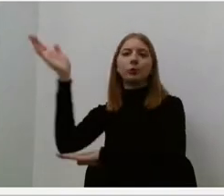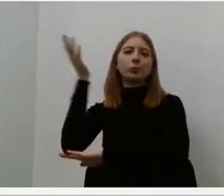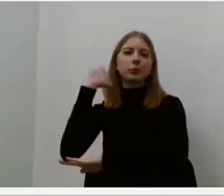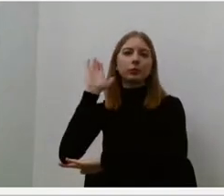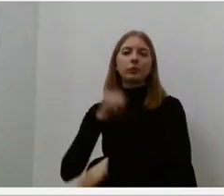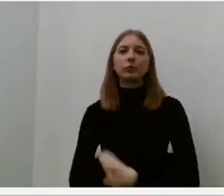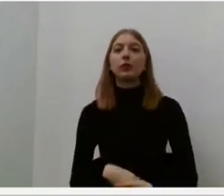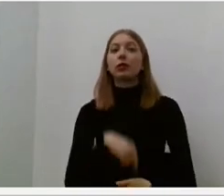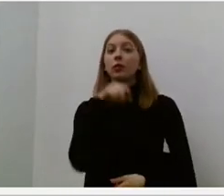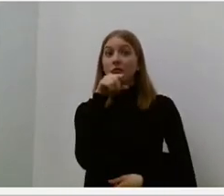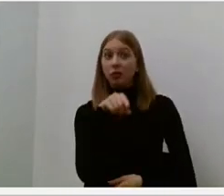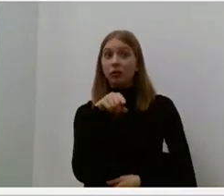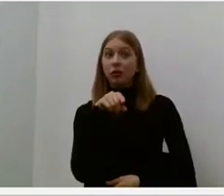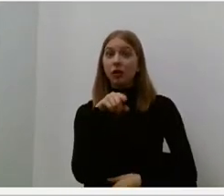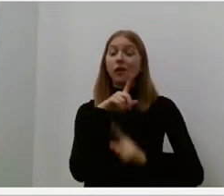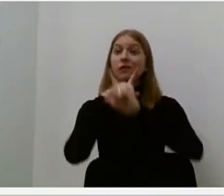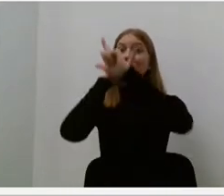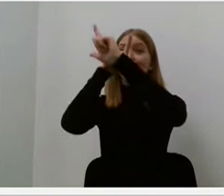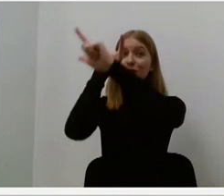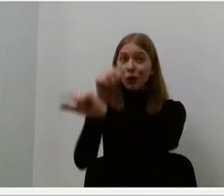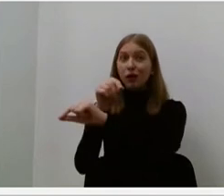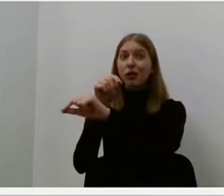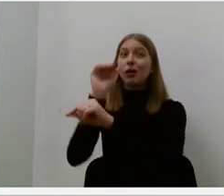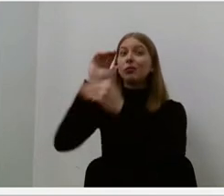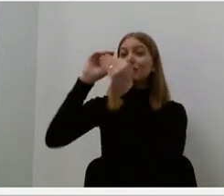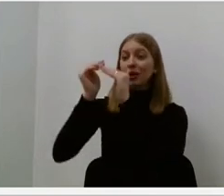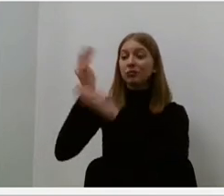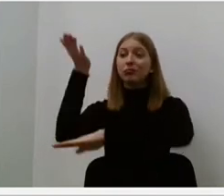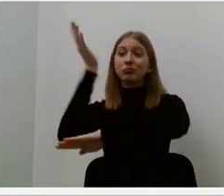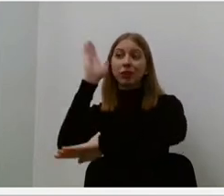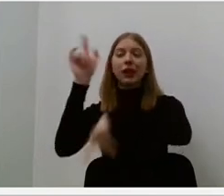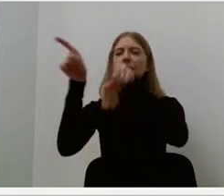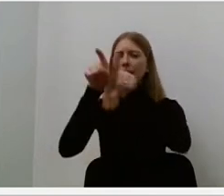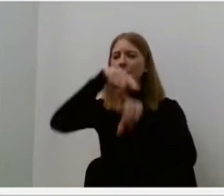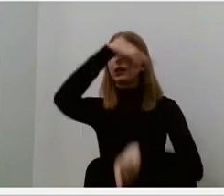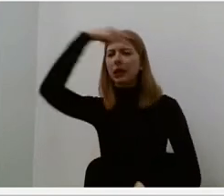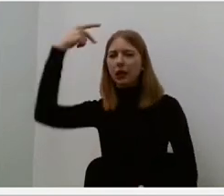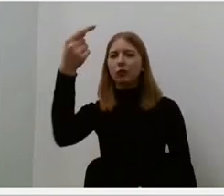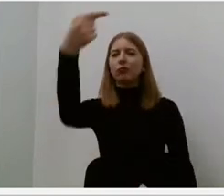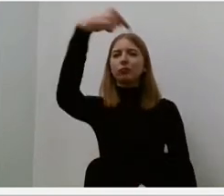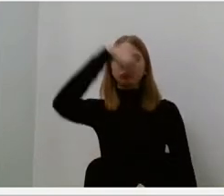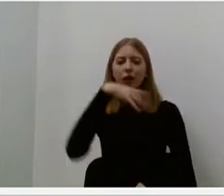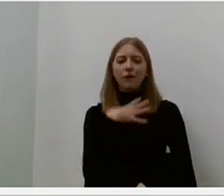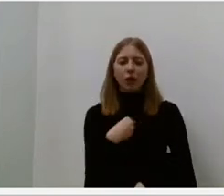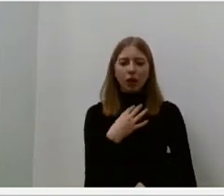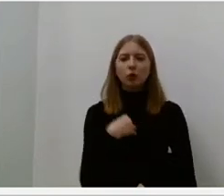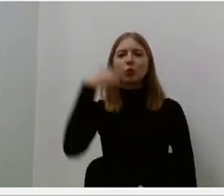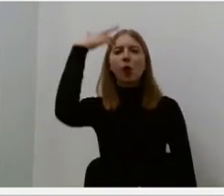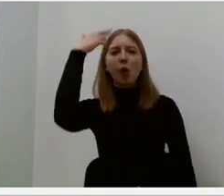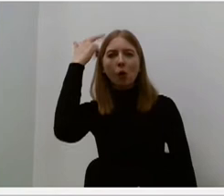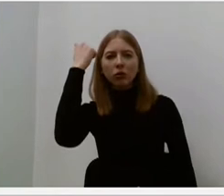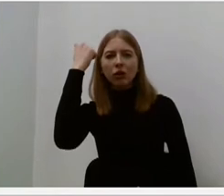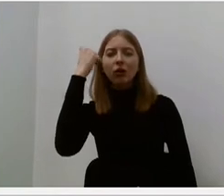atvažiuodavo, stengdavosi atvažiuoti ir į Lietuvą, į Vilnių, į Kauną. Važiuodavo į Kauną